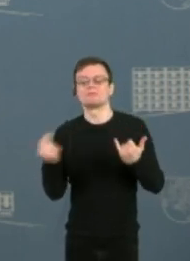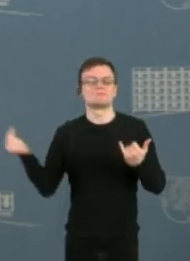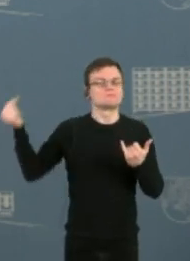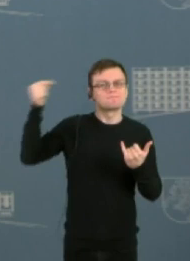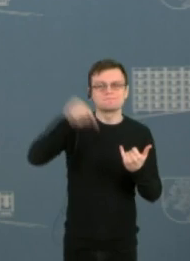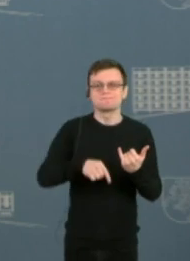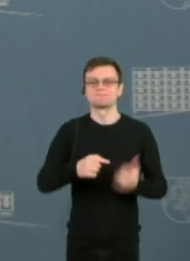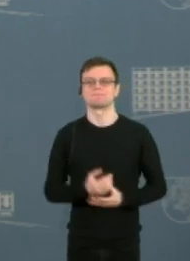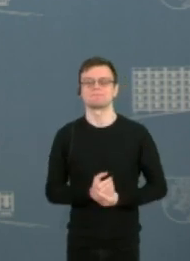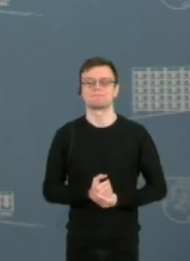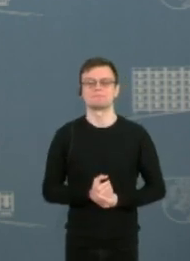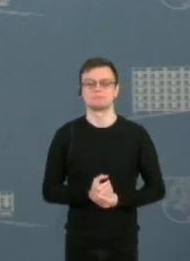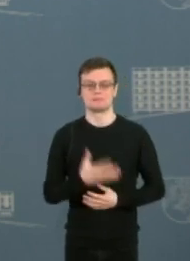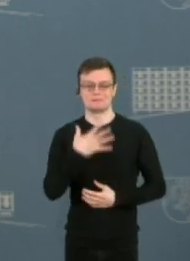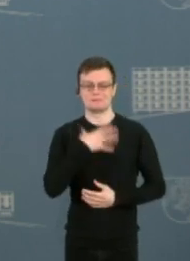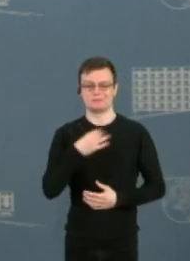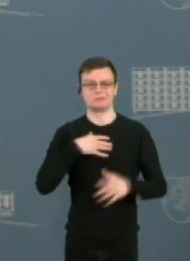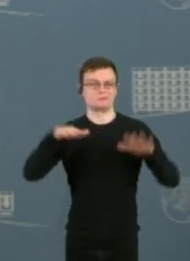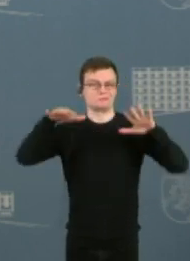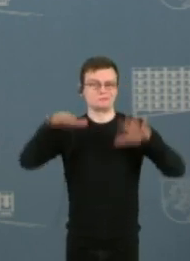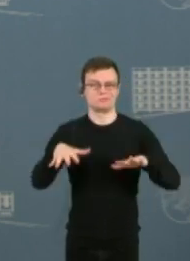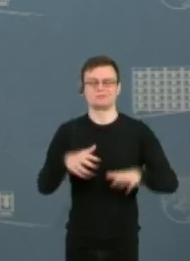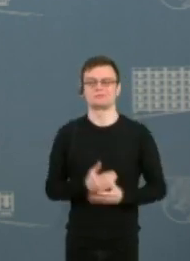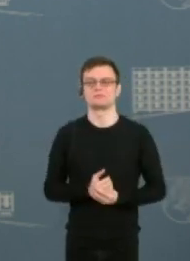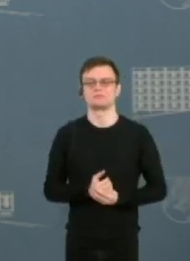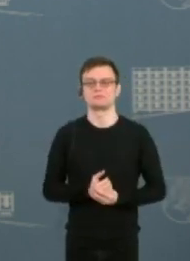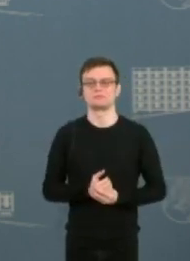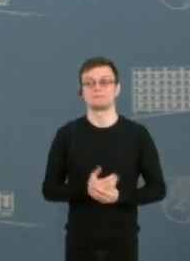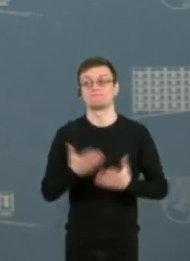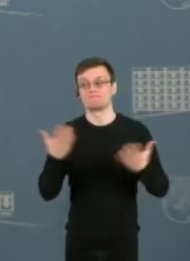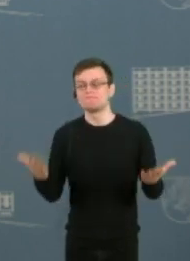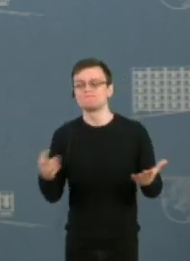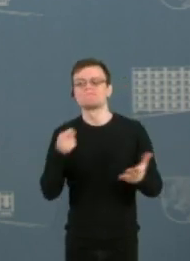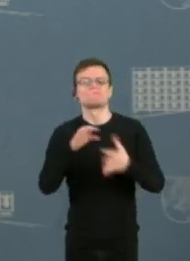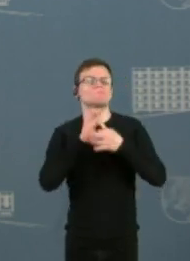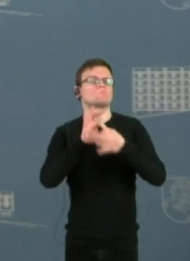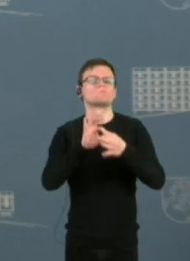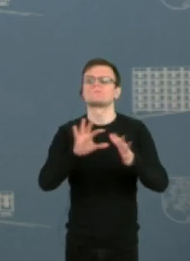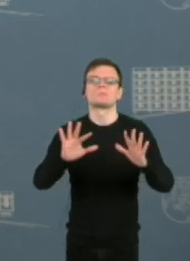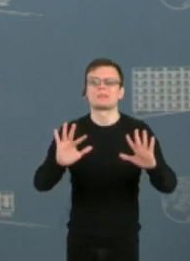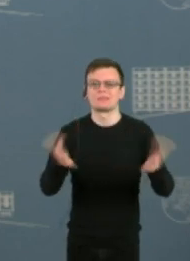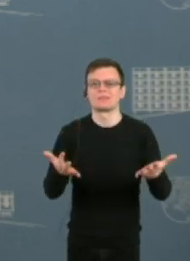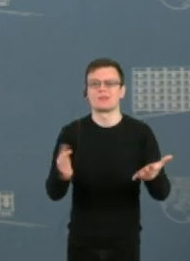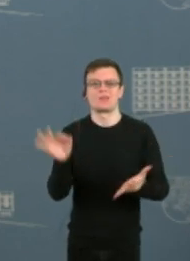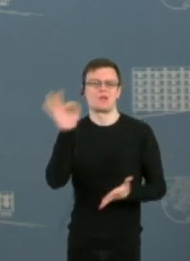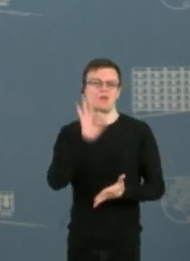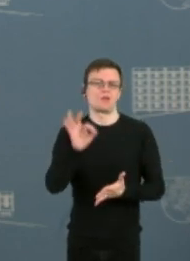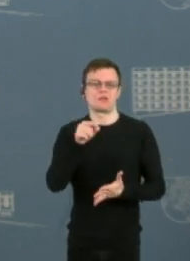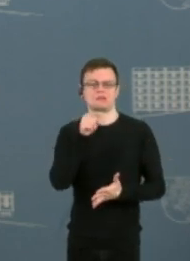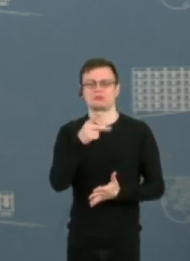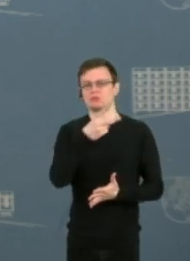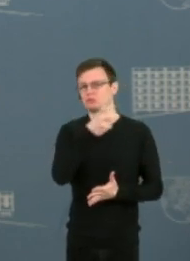Vilniuje viena vertus yra susijęs su 230